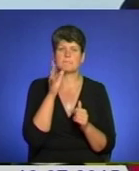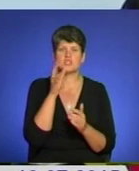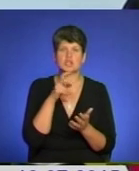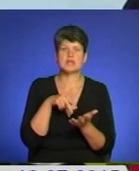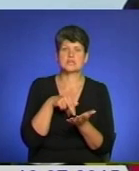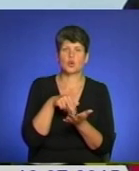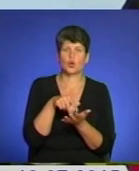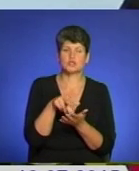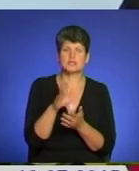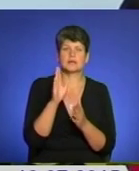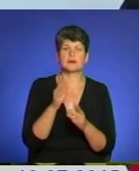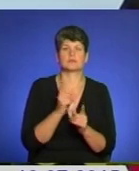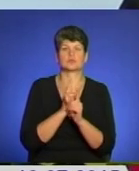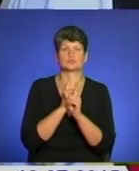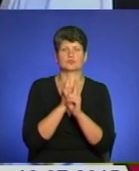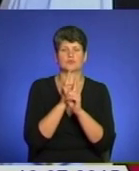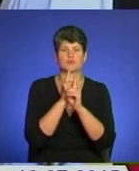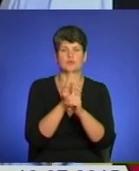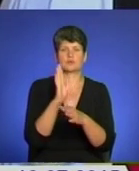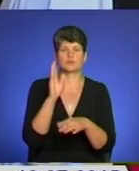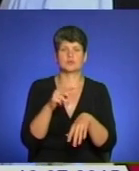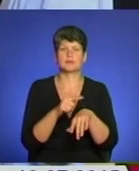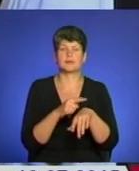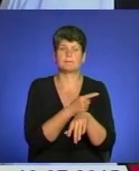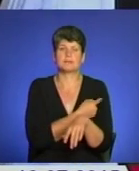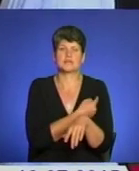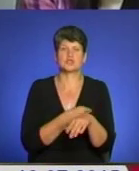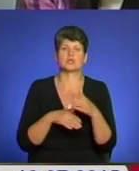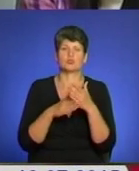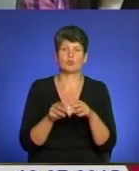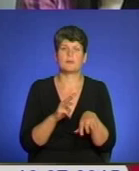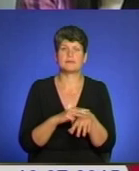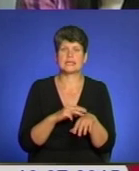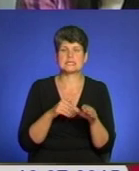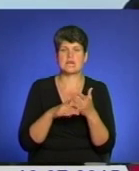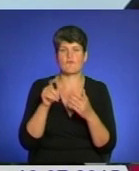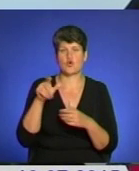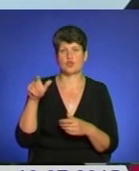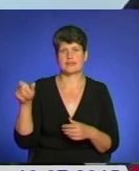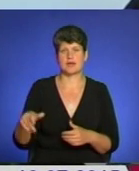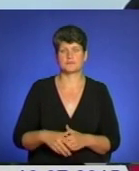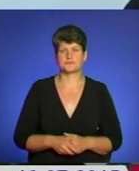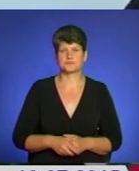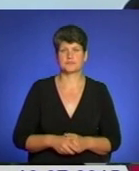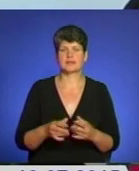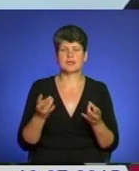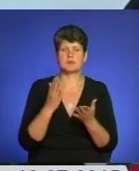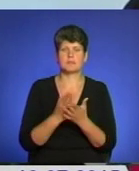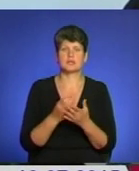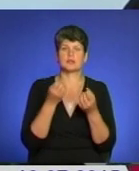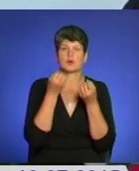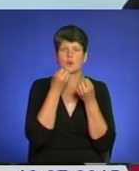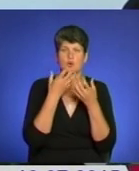духовного центру про чан супроводжуватимуть карета медичної допомоги, міліція та волонтери. Мати добре взуття,